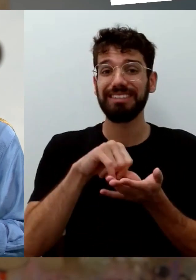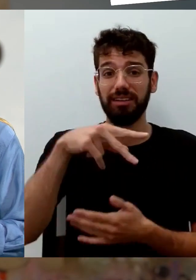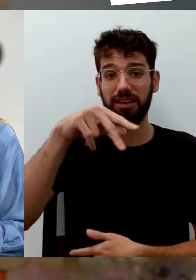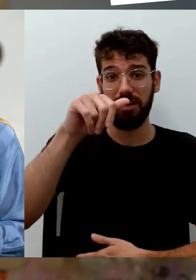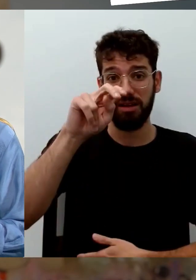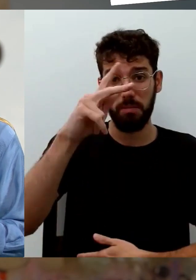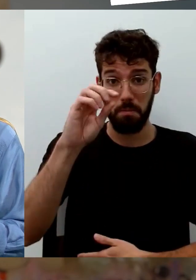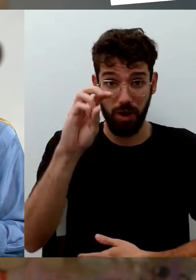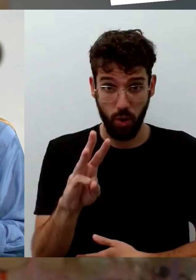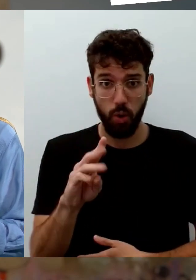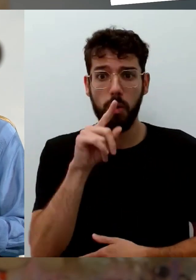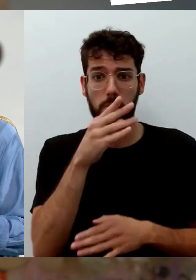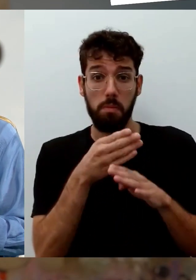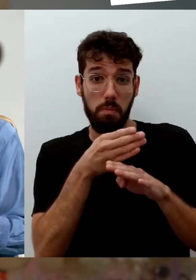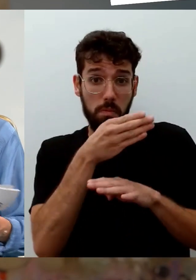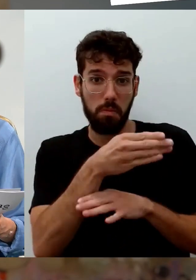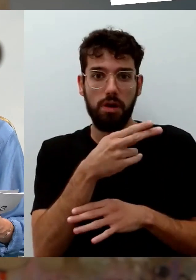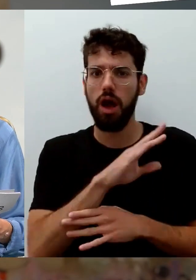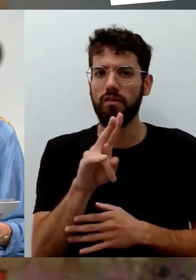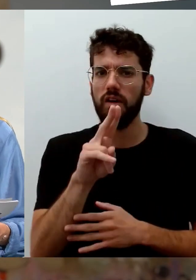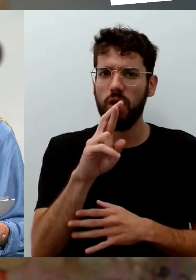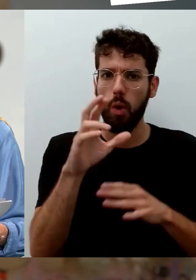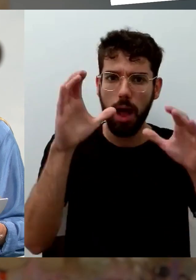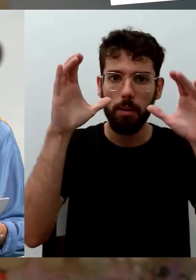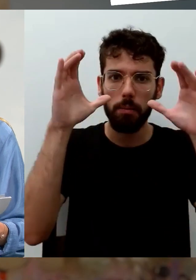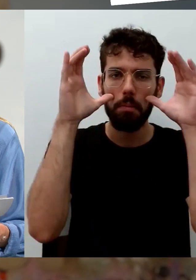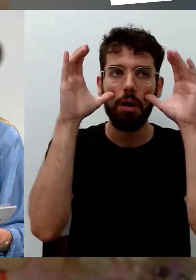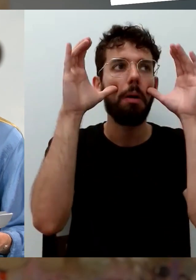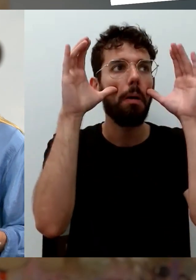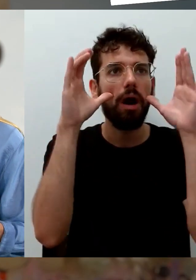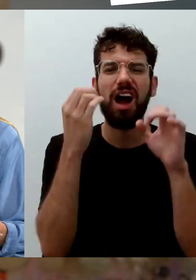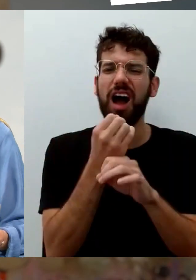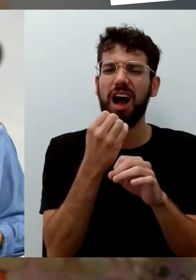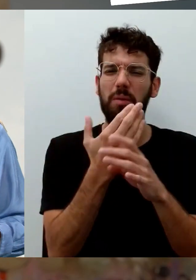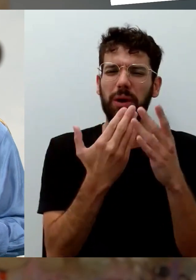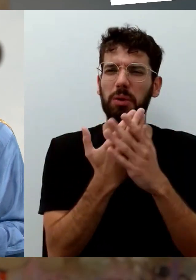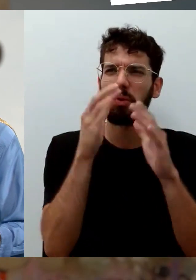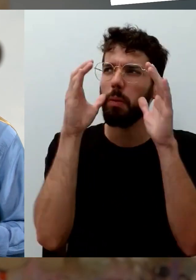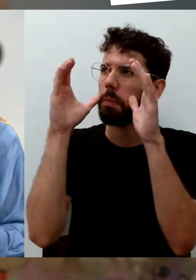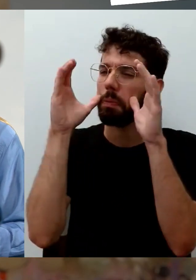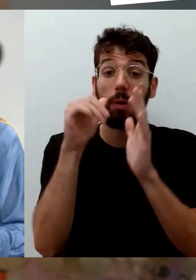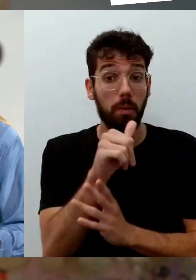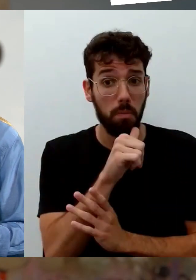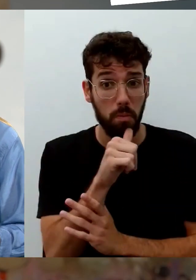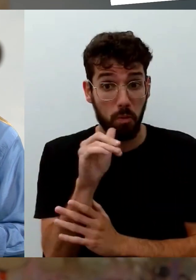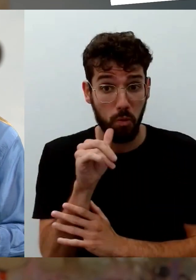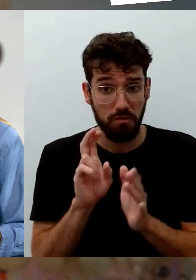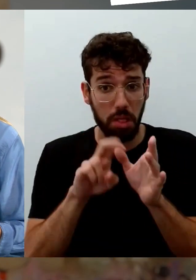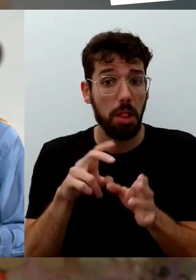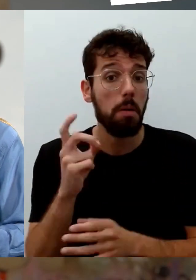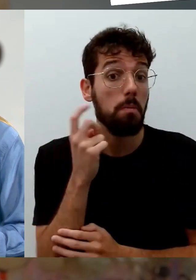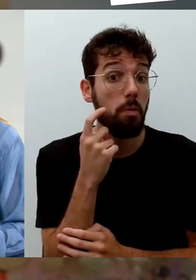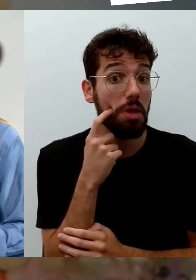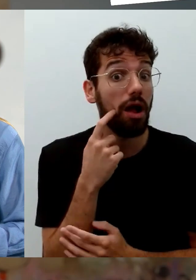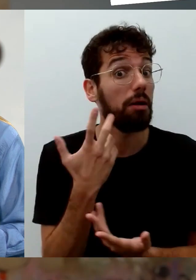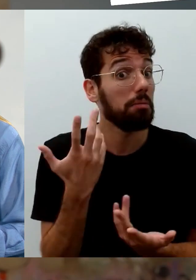könnt ihr dort hingehen und mit VR-Brillen die Zukunft der Arbeitswelt ausprobieren, mal in neue Berufe schlüpfen und einfach mal gucken, wie man sich da auch mit